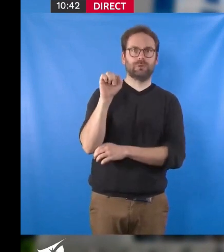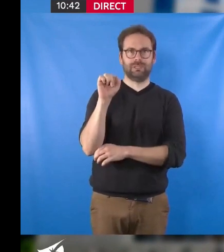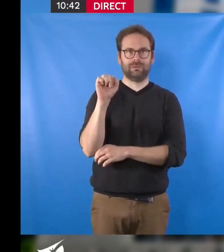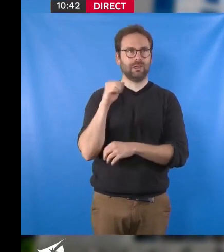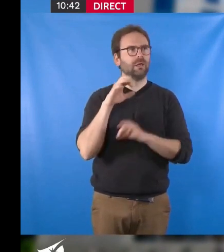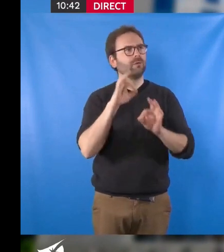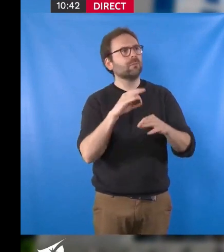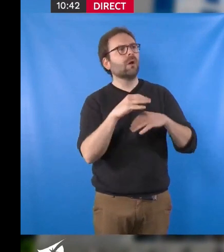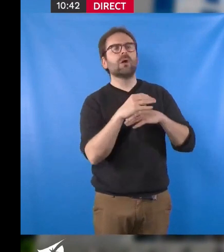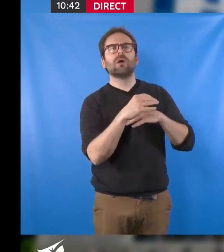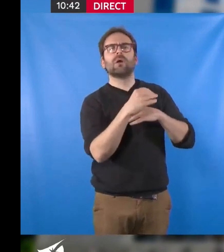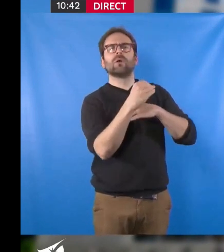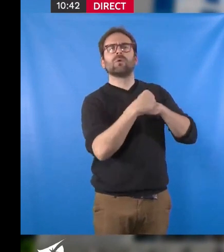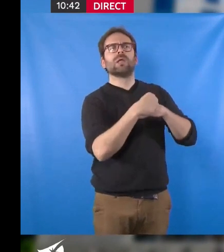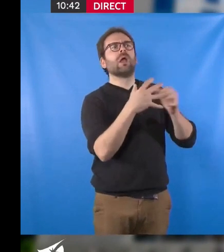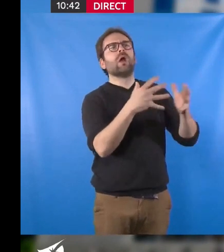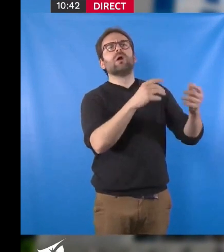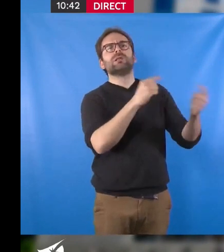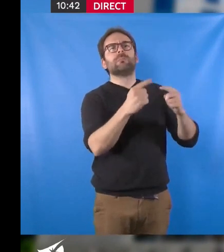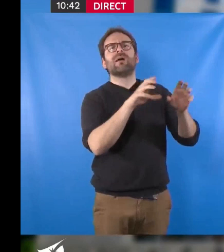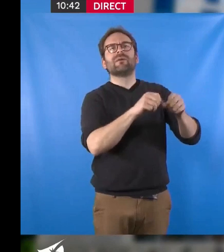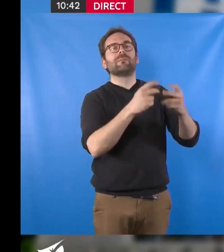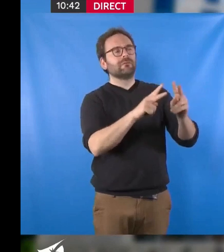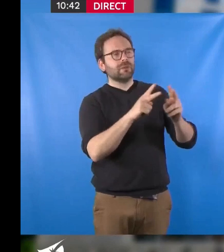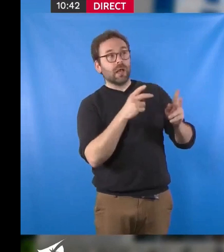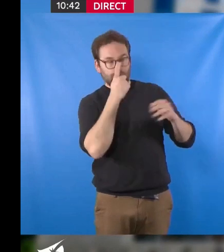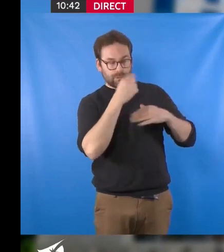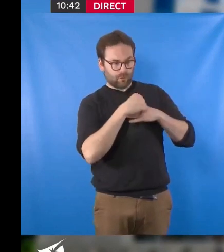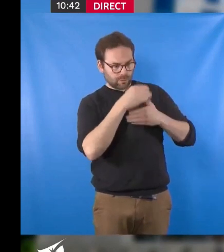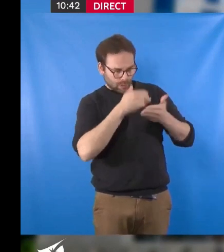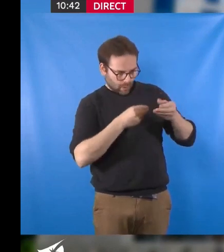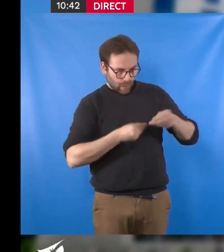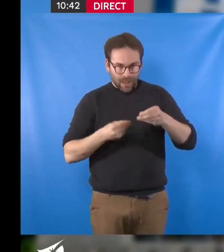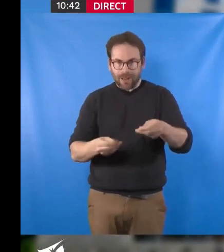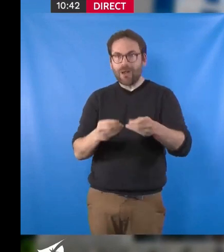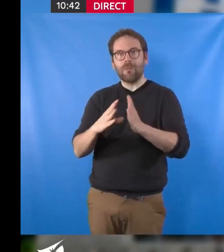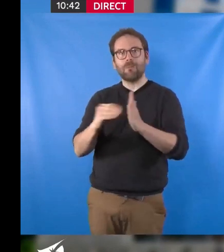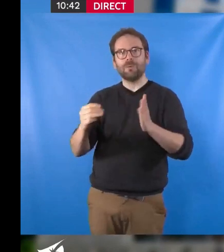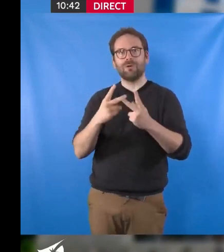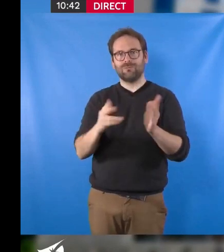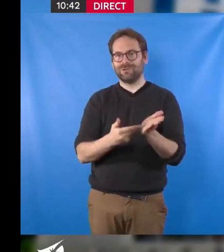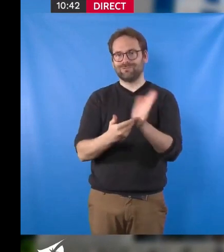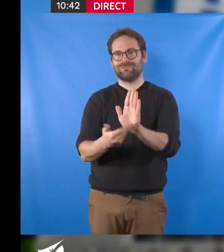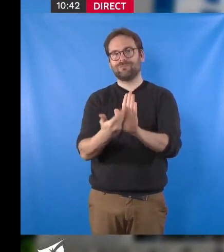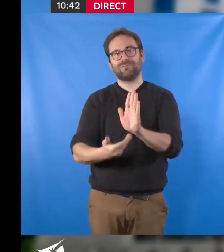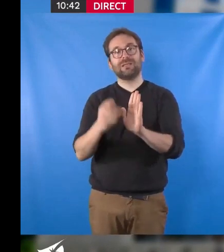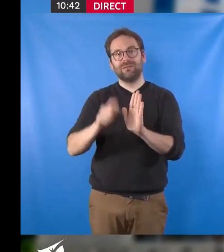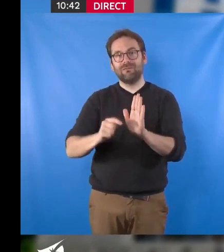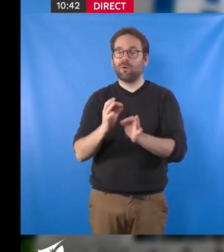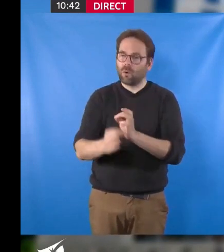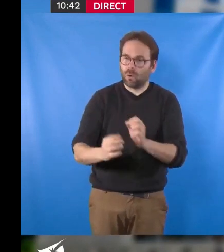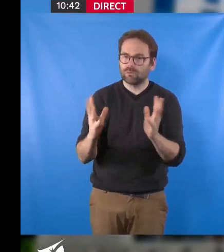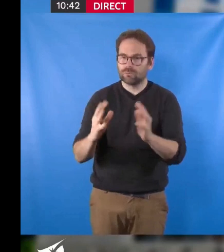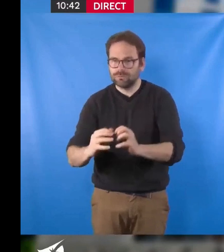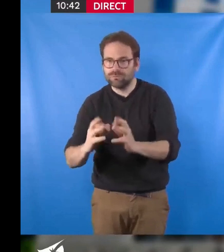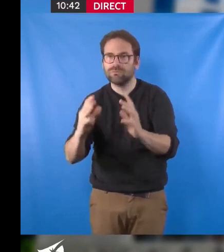du grand débat fabrique de nos villes, préconisent justement un modèle de ville qui se doit de se reconstruire sur